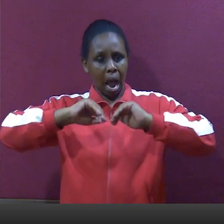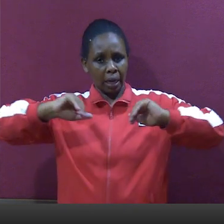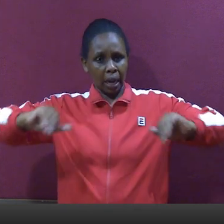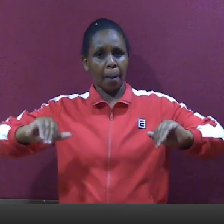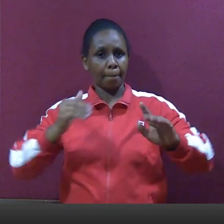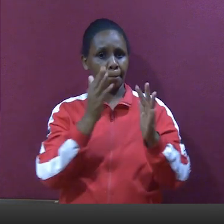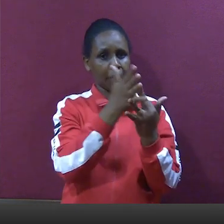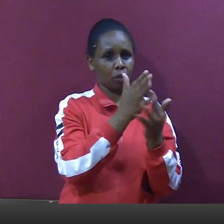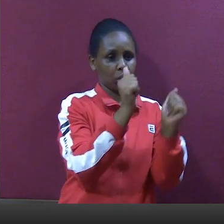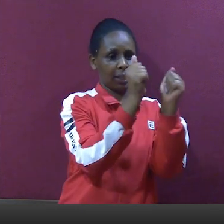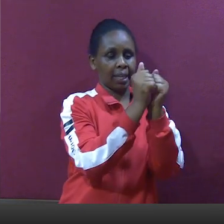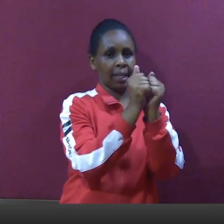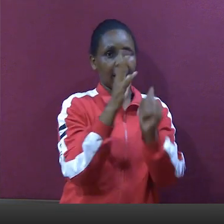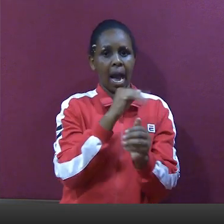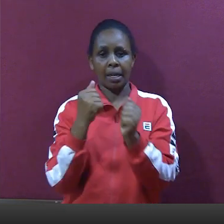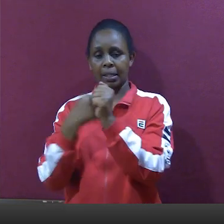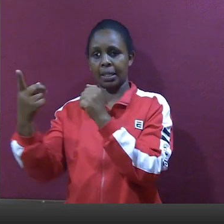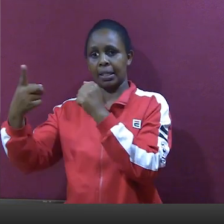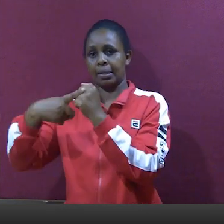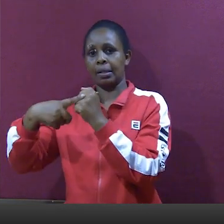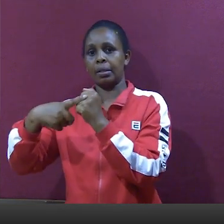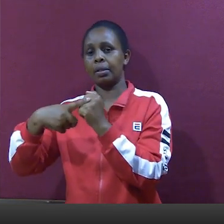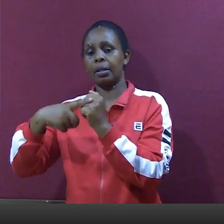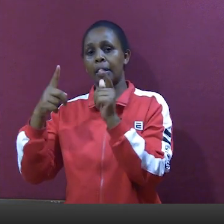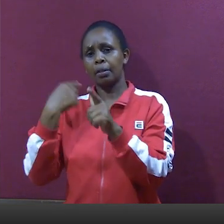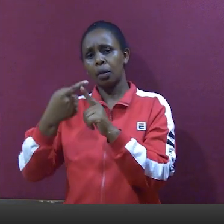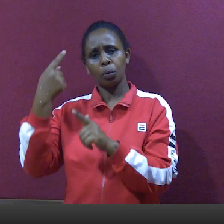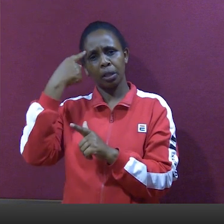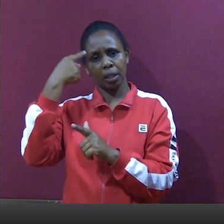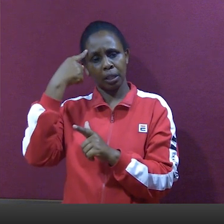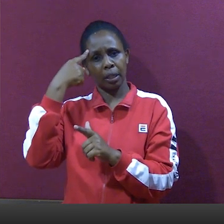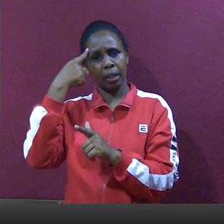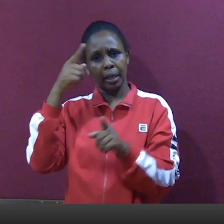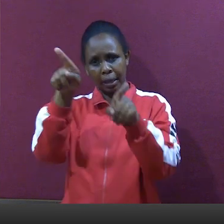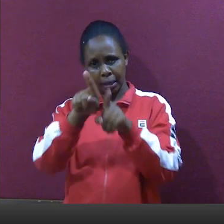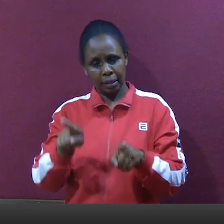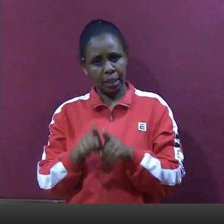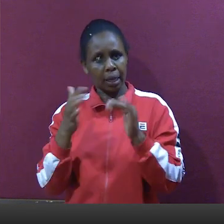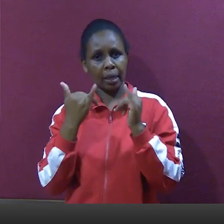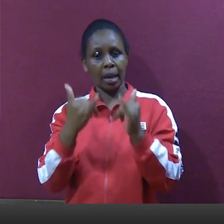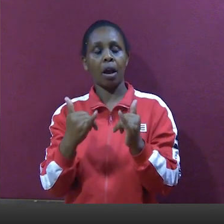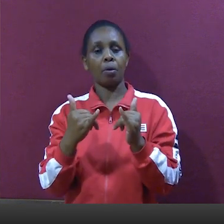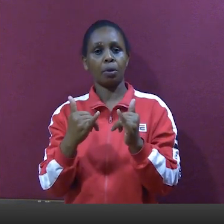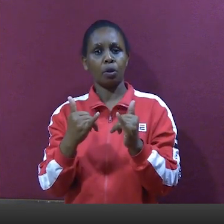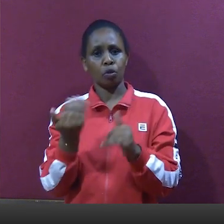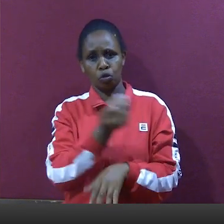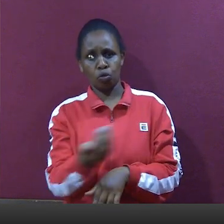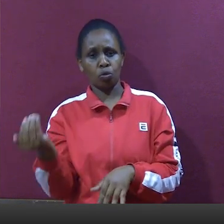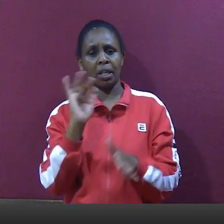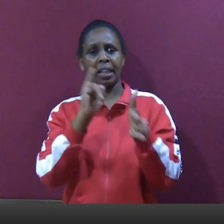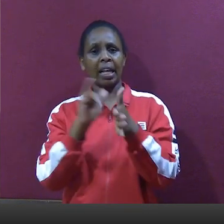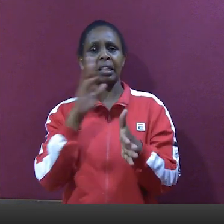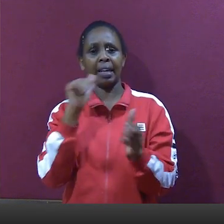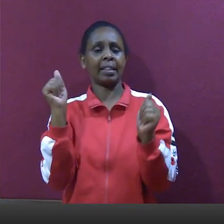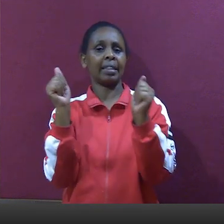between 10 and 16 and we think that as it is now kids who are 10